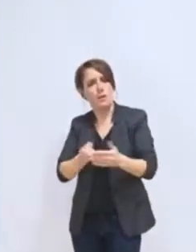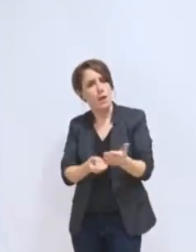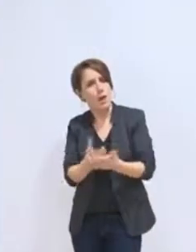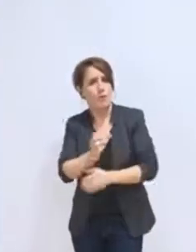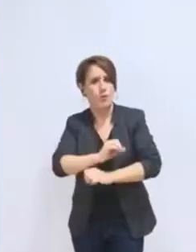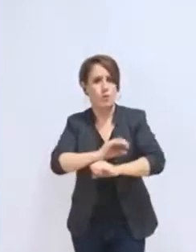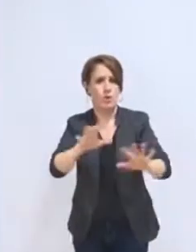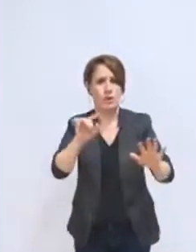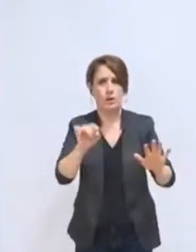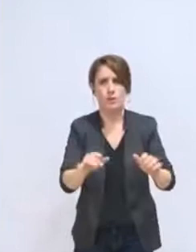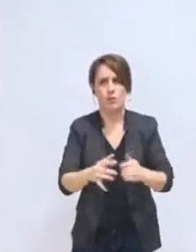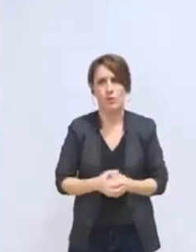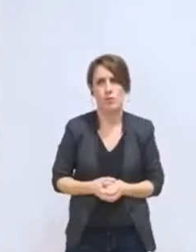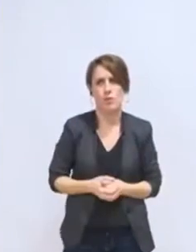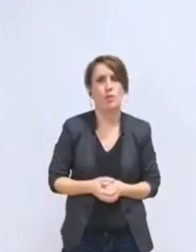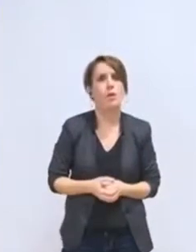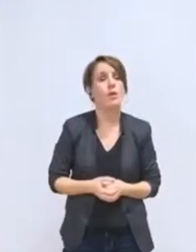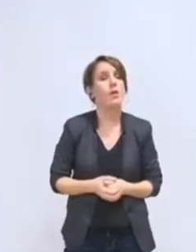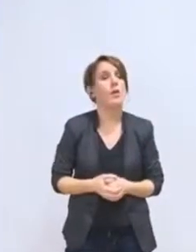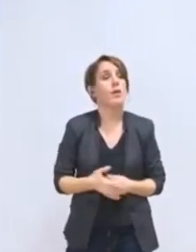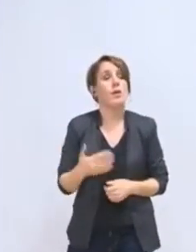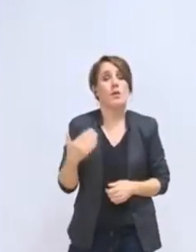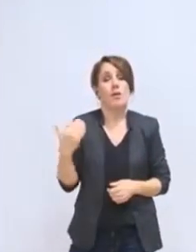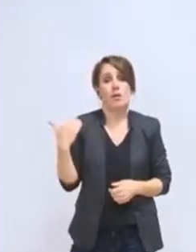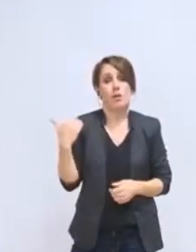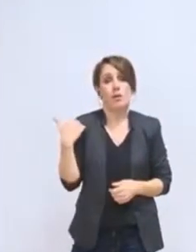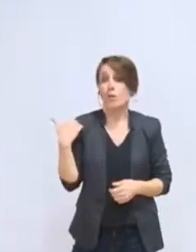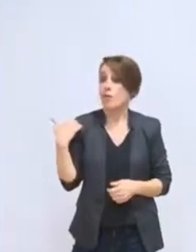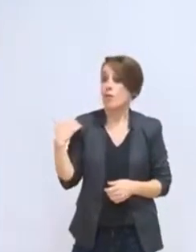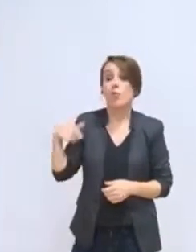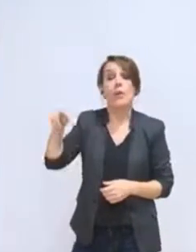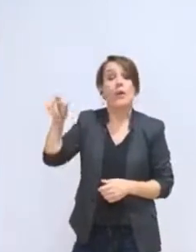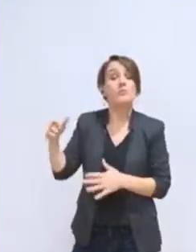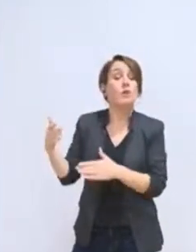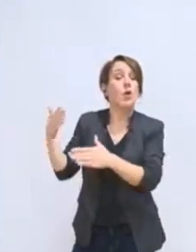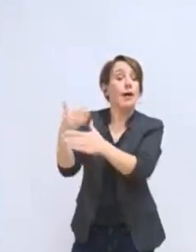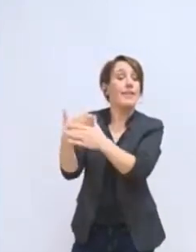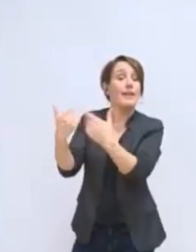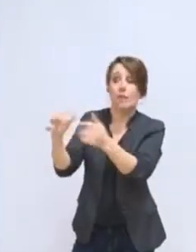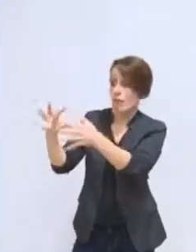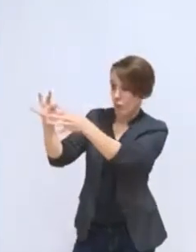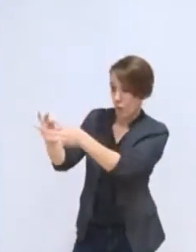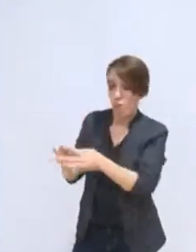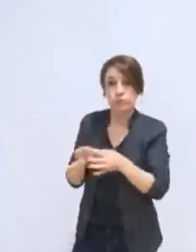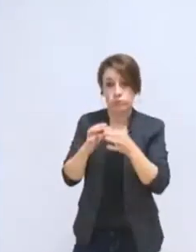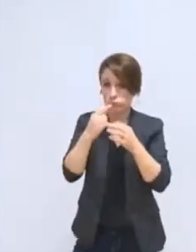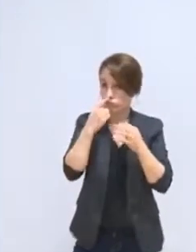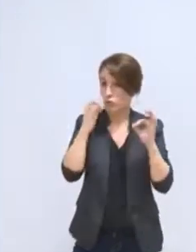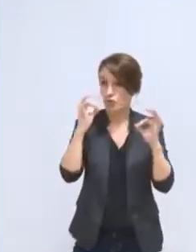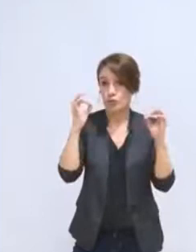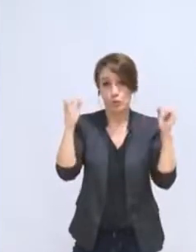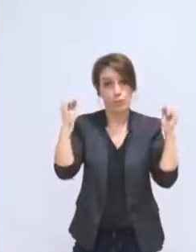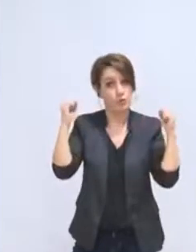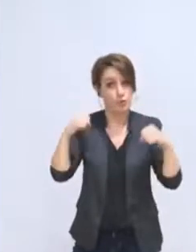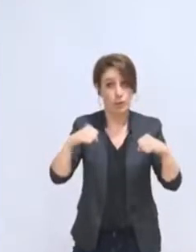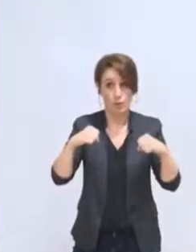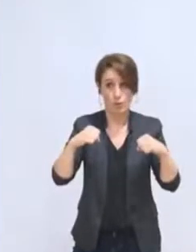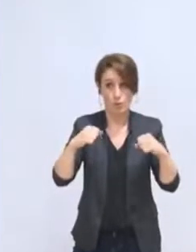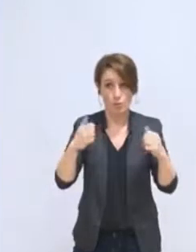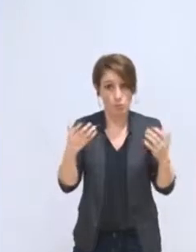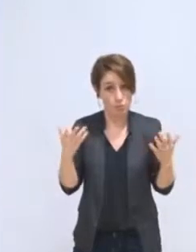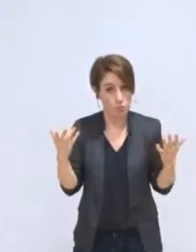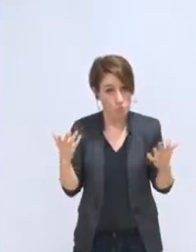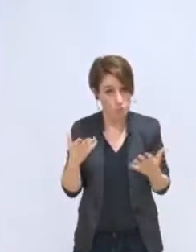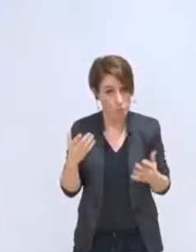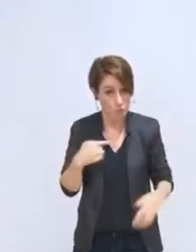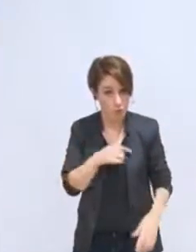l'intervention qui vient d'être faite concerne l'étonnement qui est le nôtre